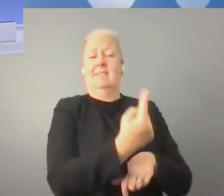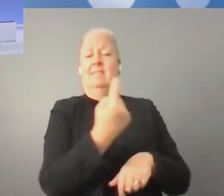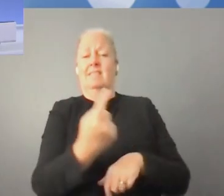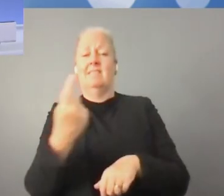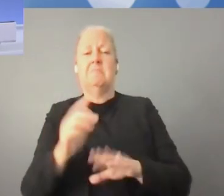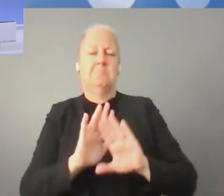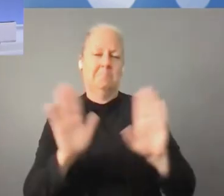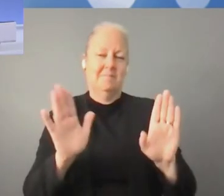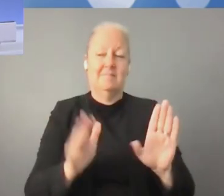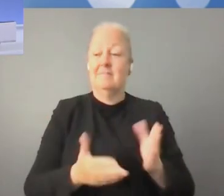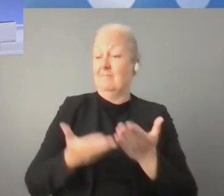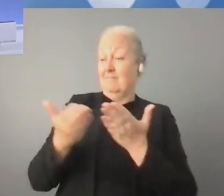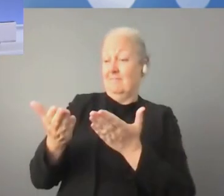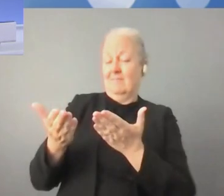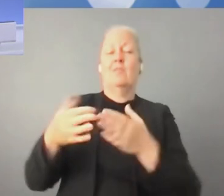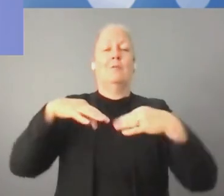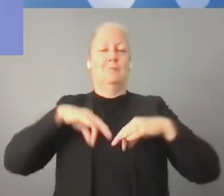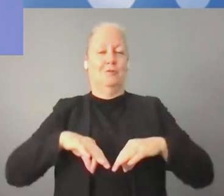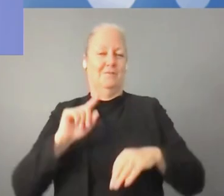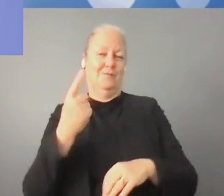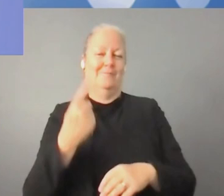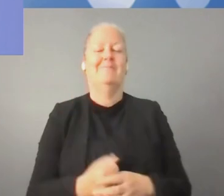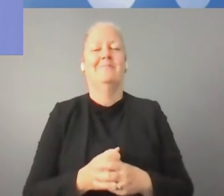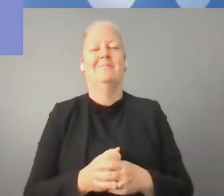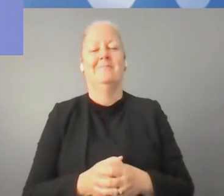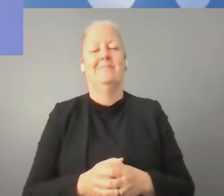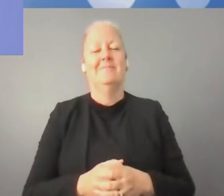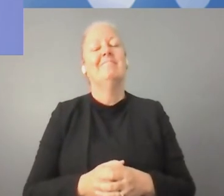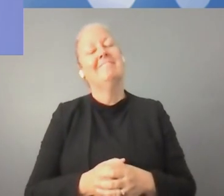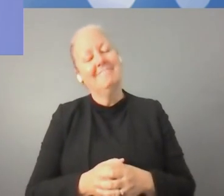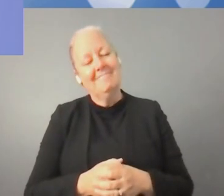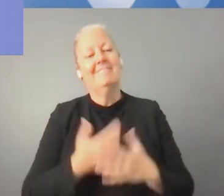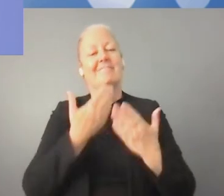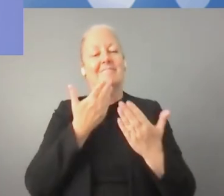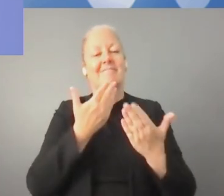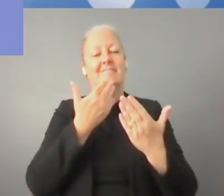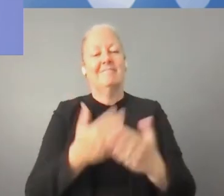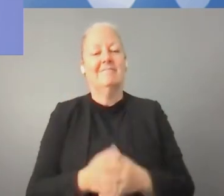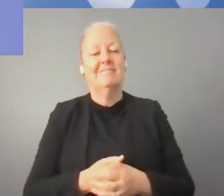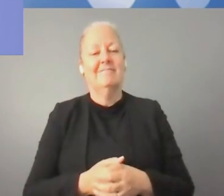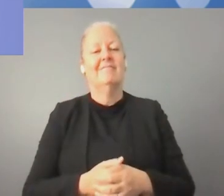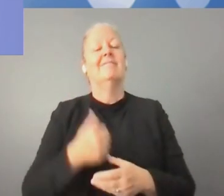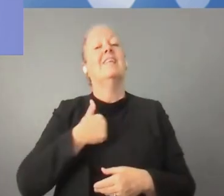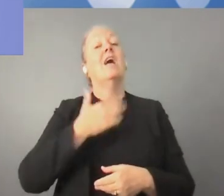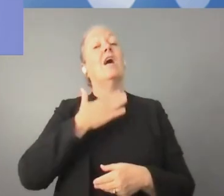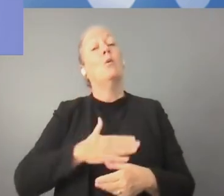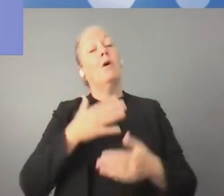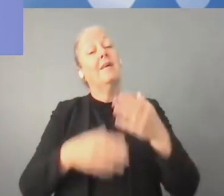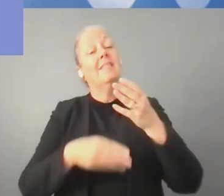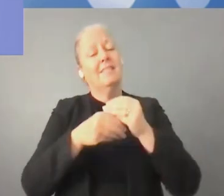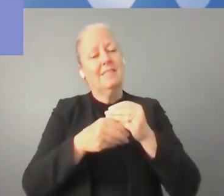تأخذوا الصوت نبدأ من السيدة الوزيرة. شكراً